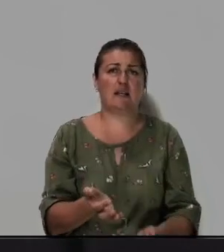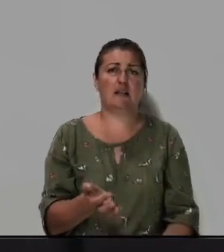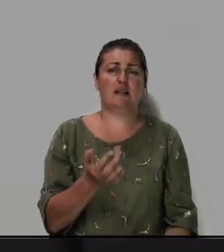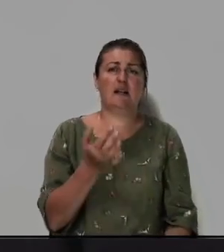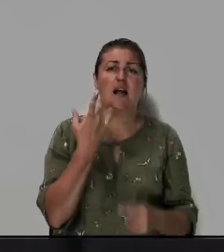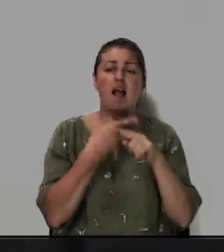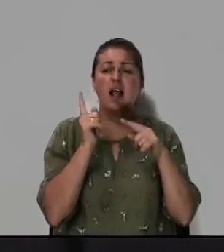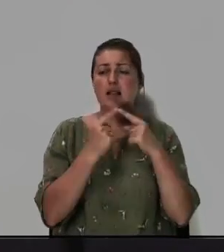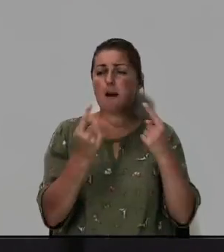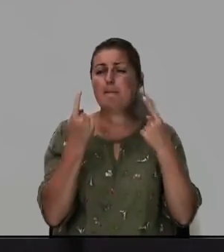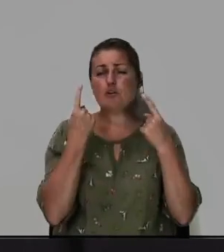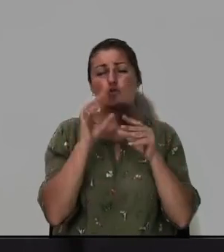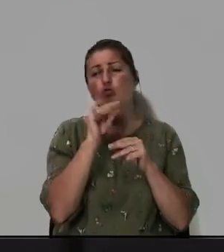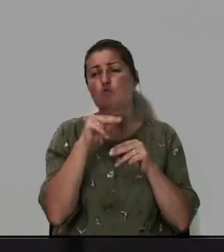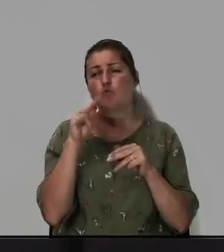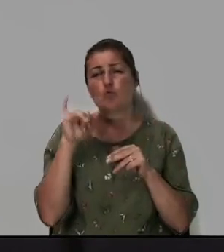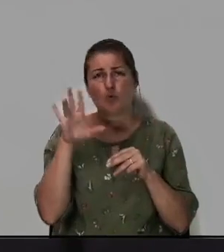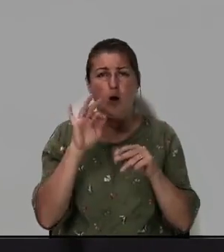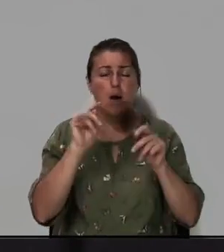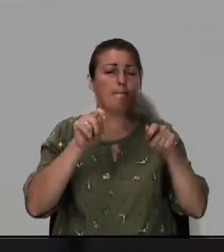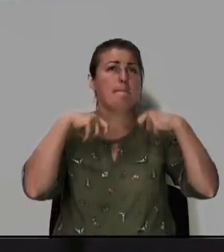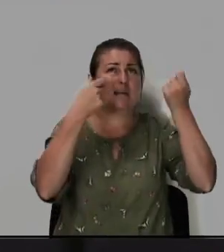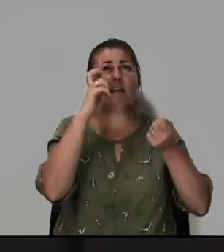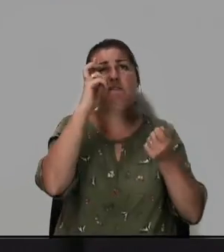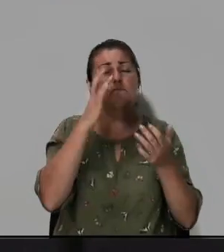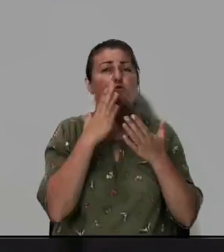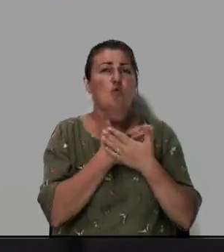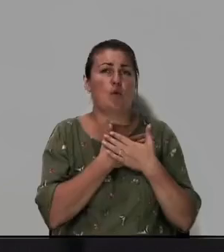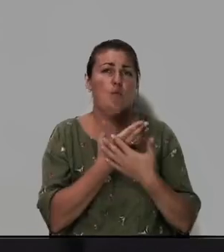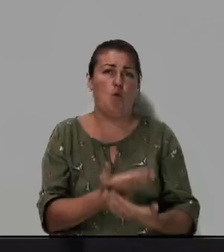Это большое чудо. Передавать Божию любовь.